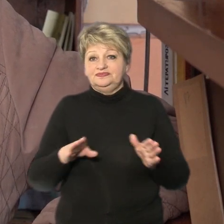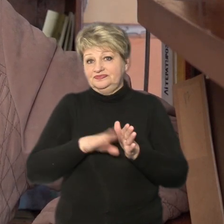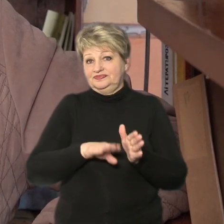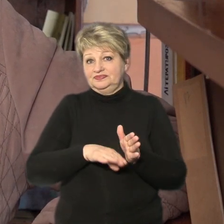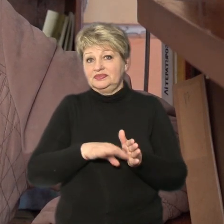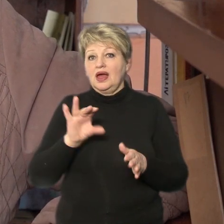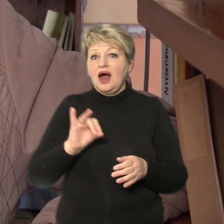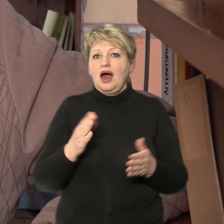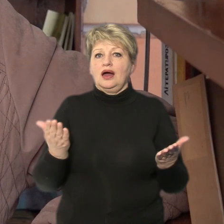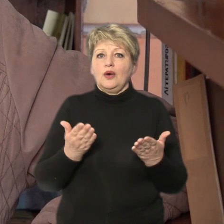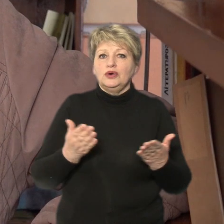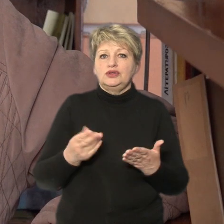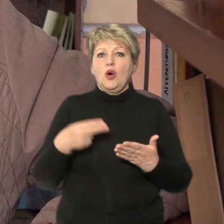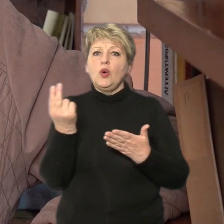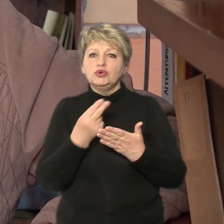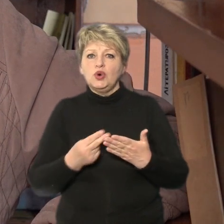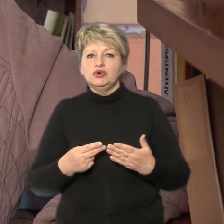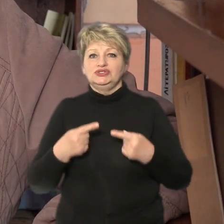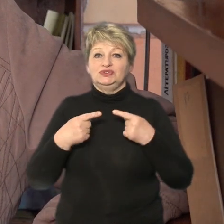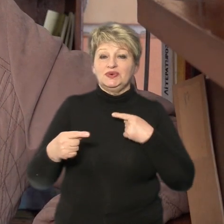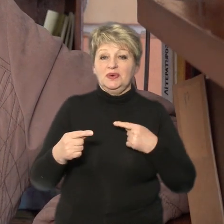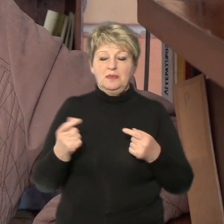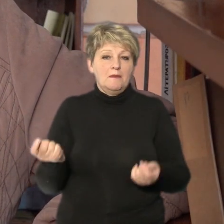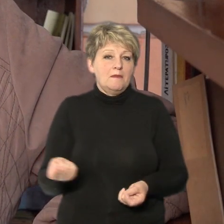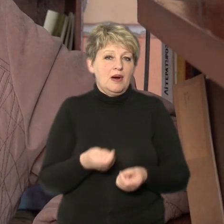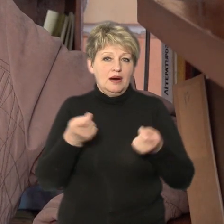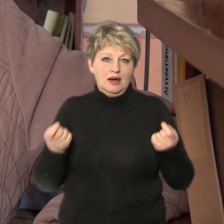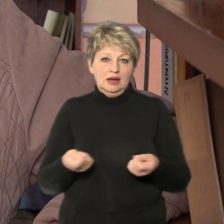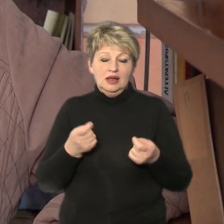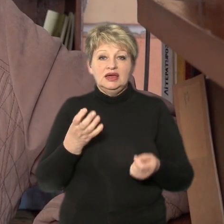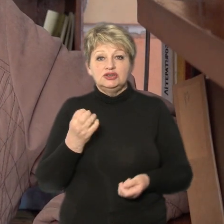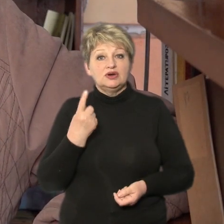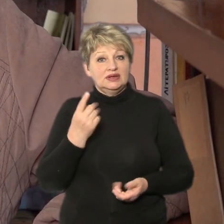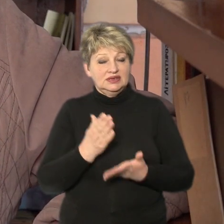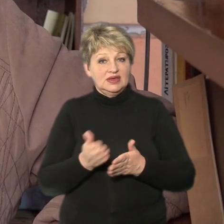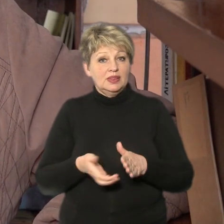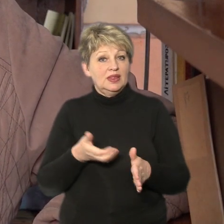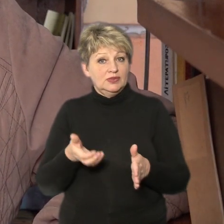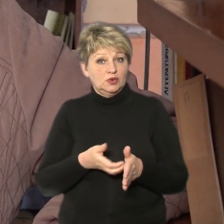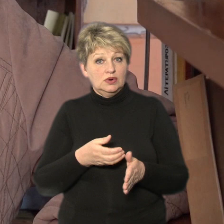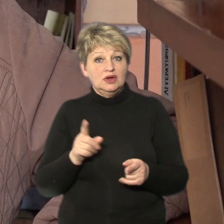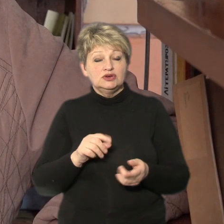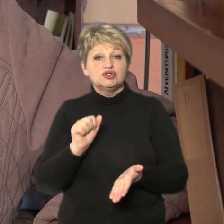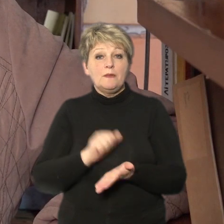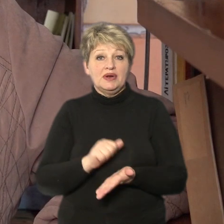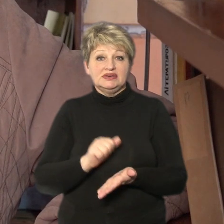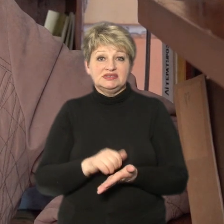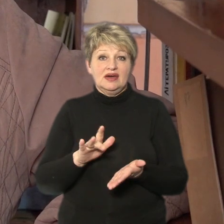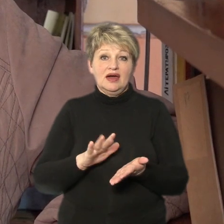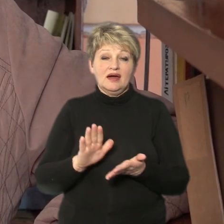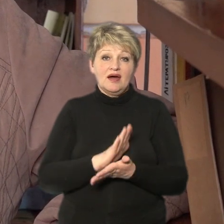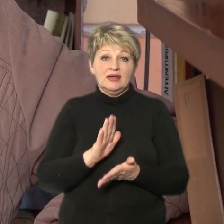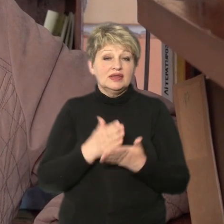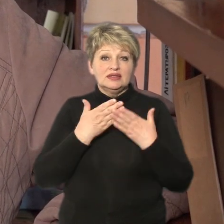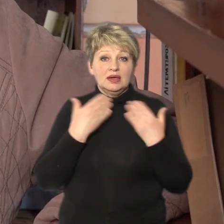такої прочотної художньої дуже мало. Ще одне недолік який є, що преси немає. Не